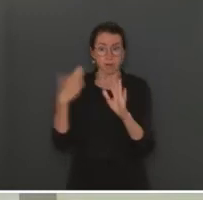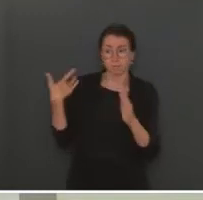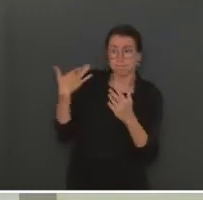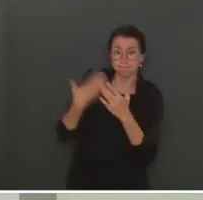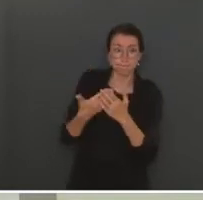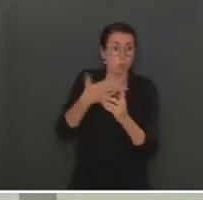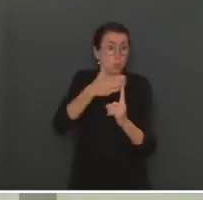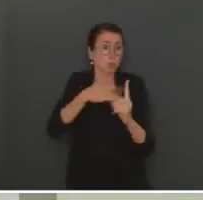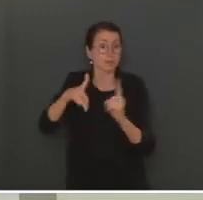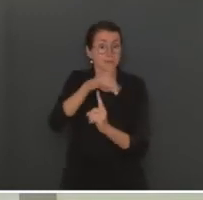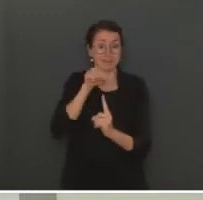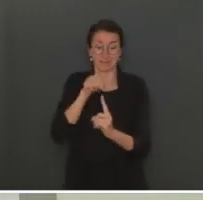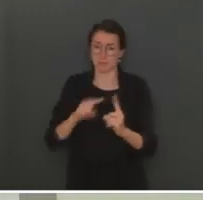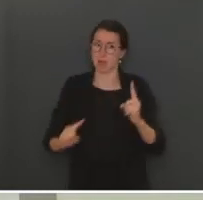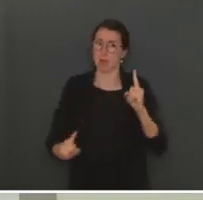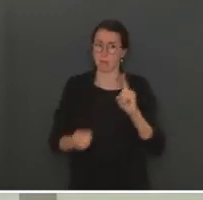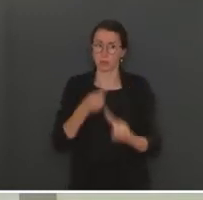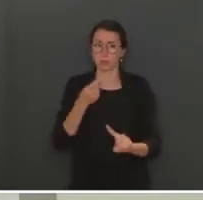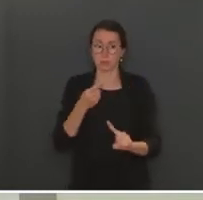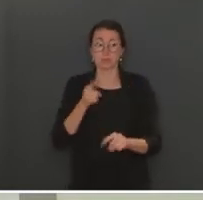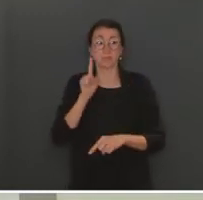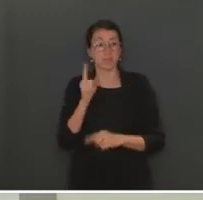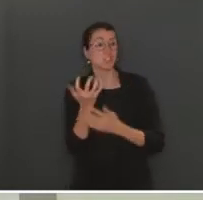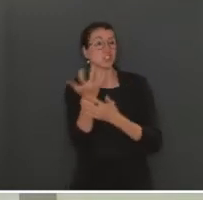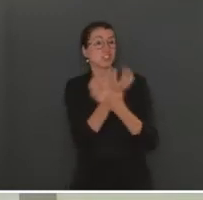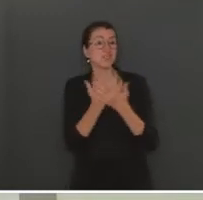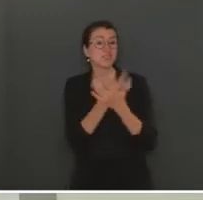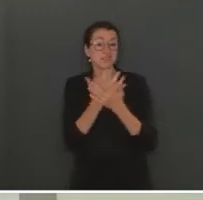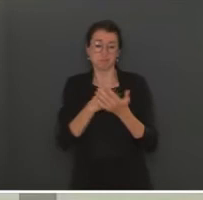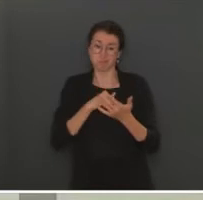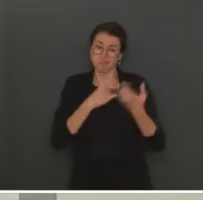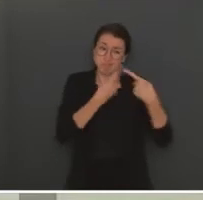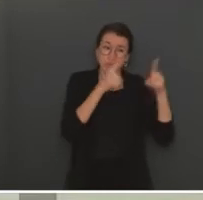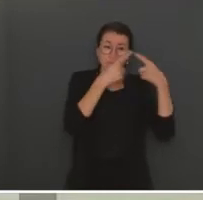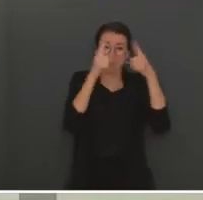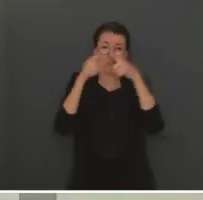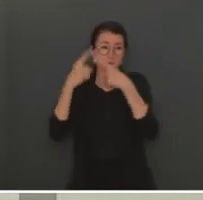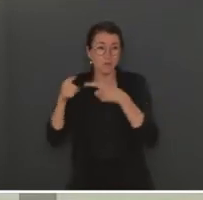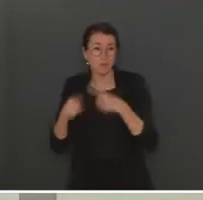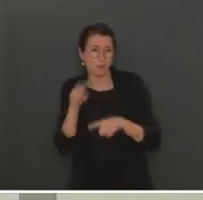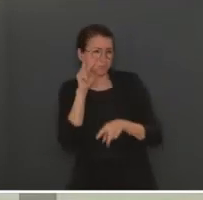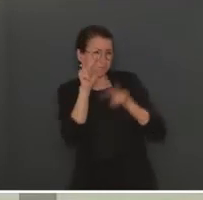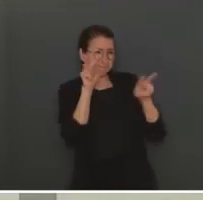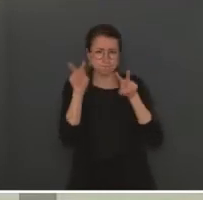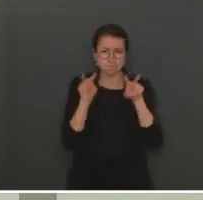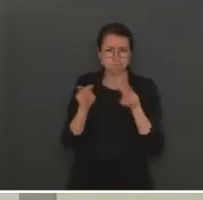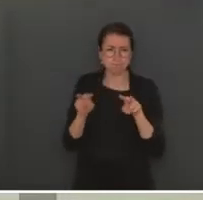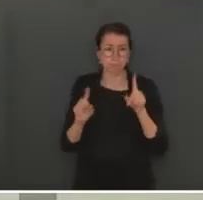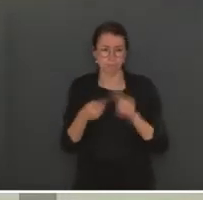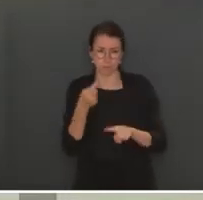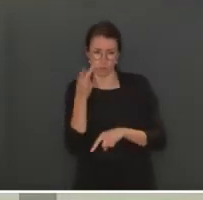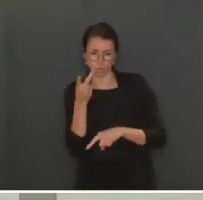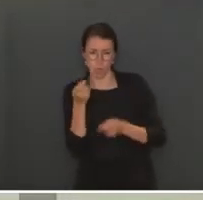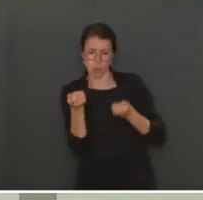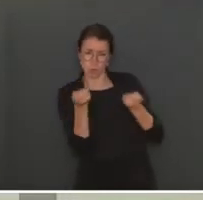indicateurs sont cependant indispensables afin d'objectiver la situation épidémiologique du moment. Et j'aimerais donc revenir quelques instants avec